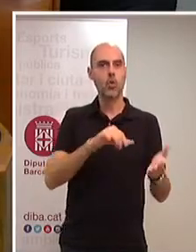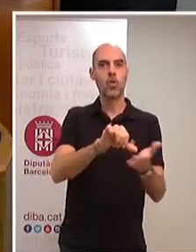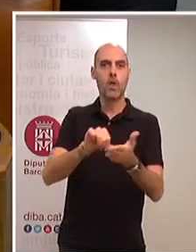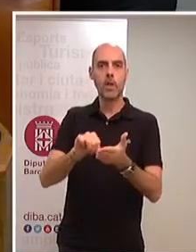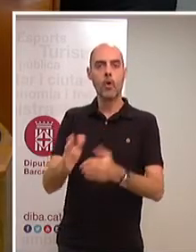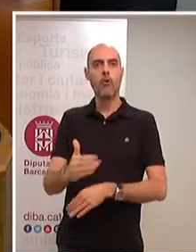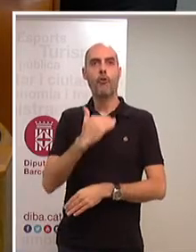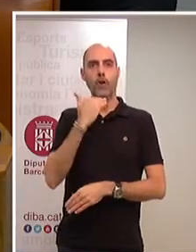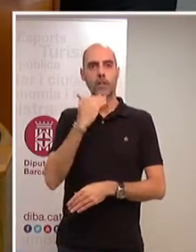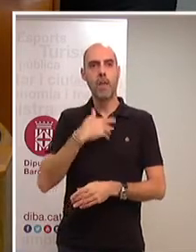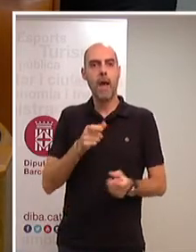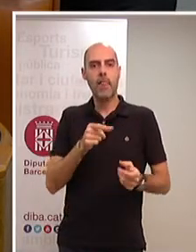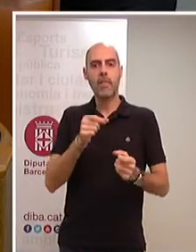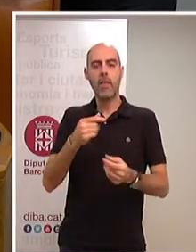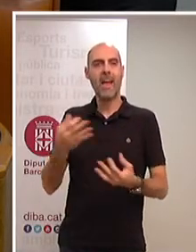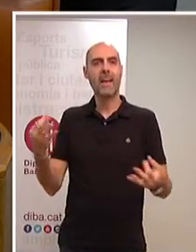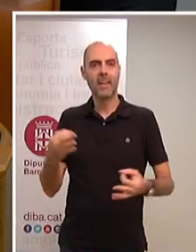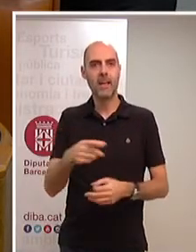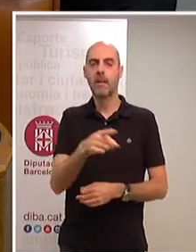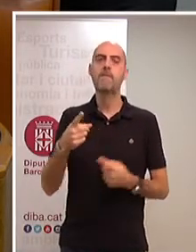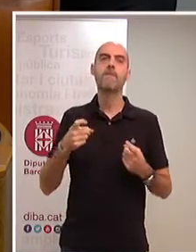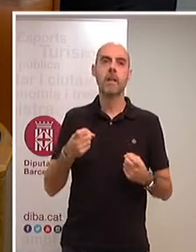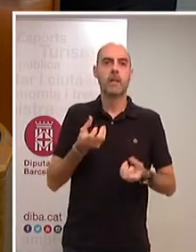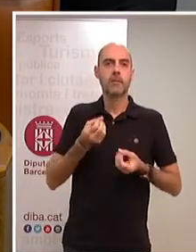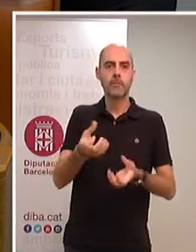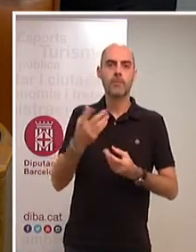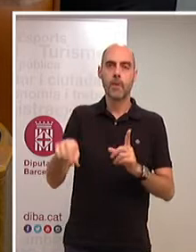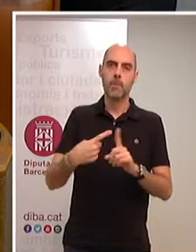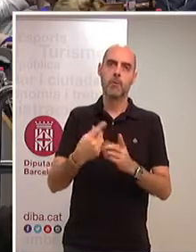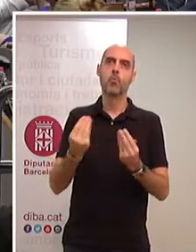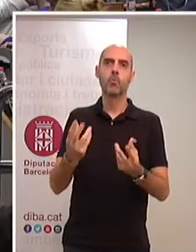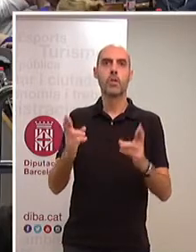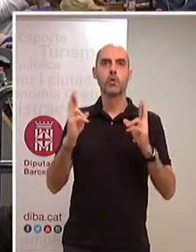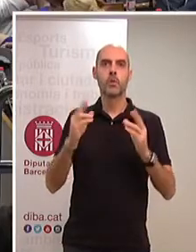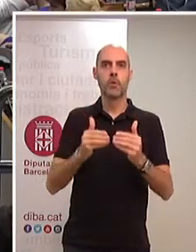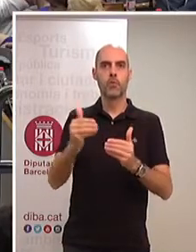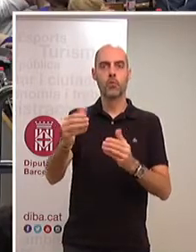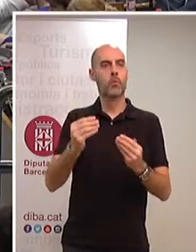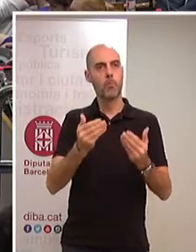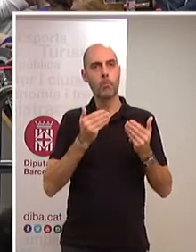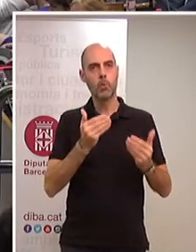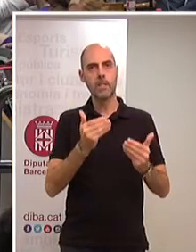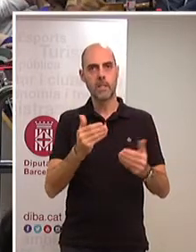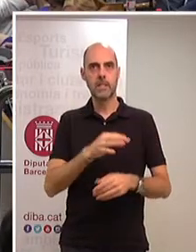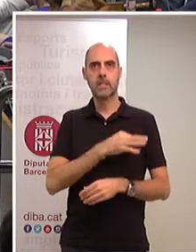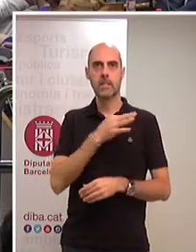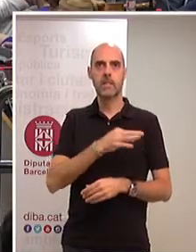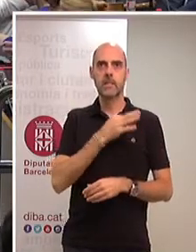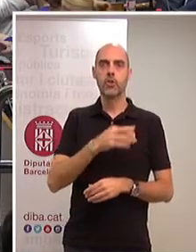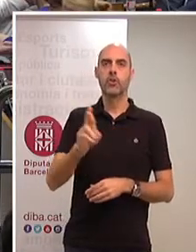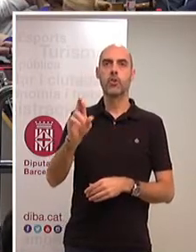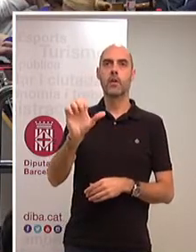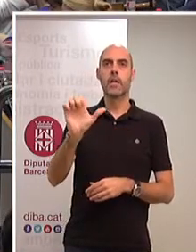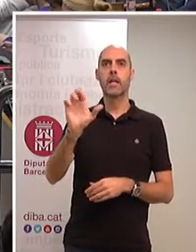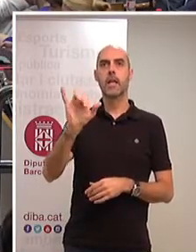i en concepte de què. Reiterar l'agraïment i molta sort en el futur. Salut. Moltes gràcies. Senyor Reyes, té la paraula.